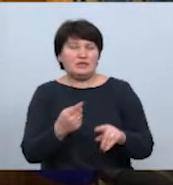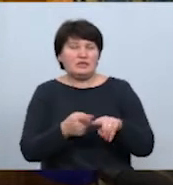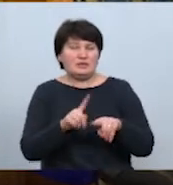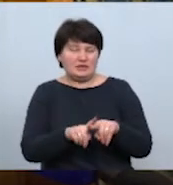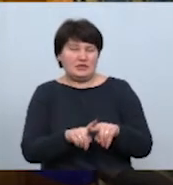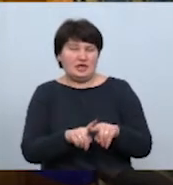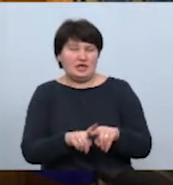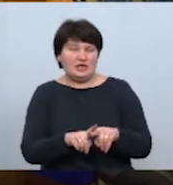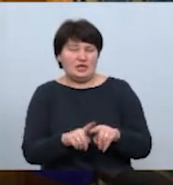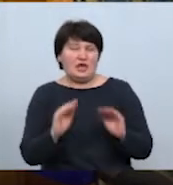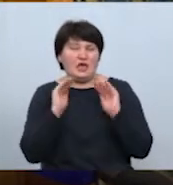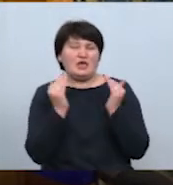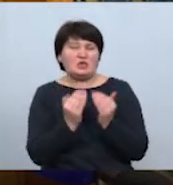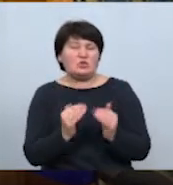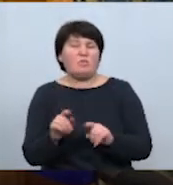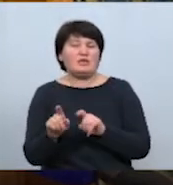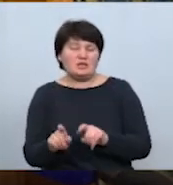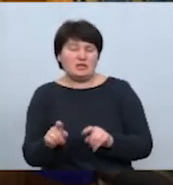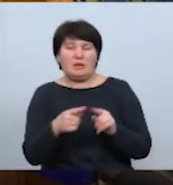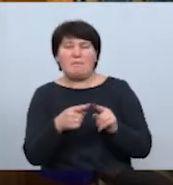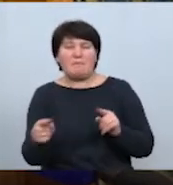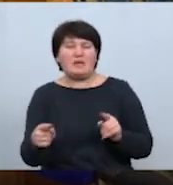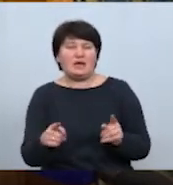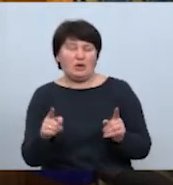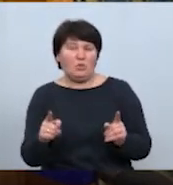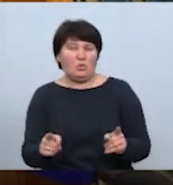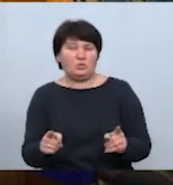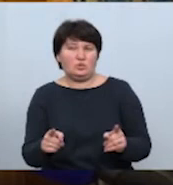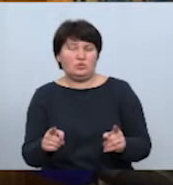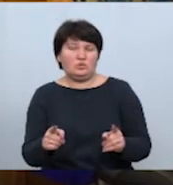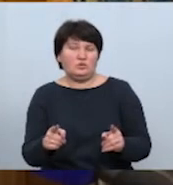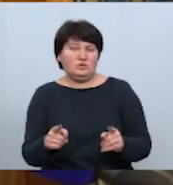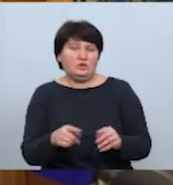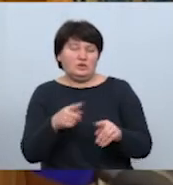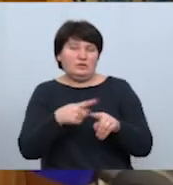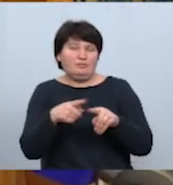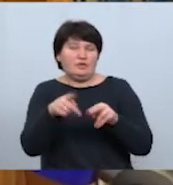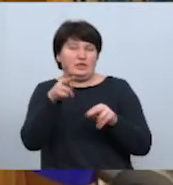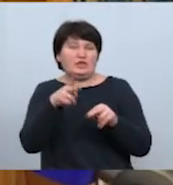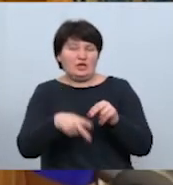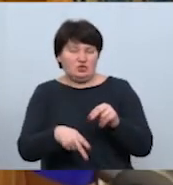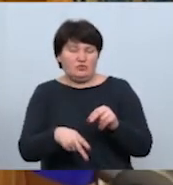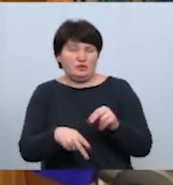нам науковці світу цього і в Україні стверджують, тобто вже період цей вийшов.